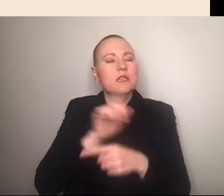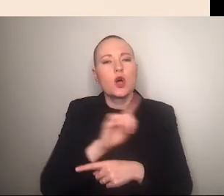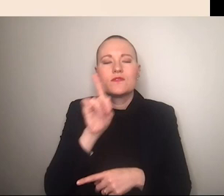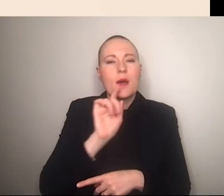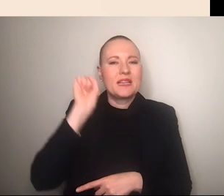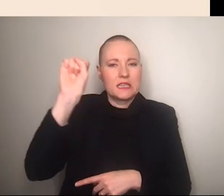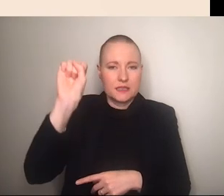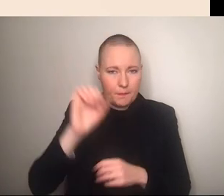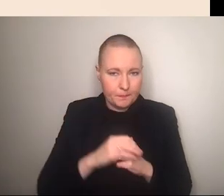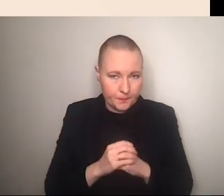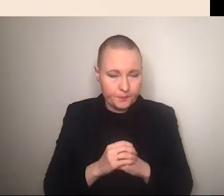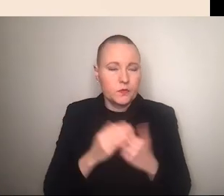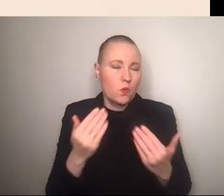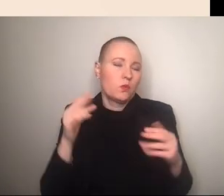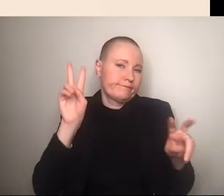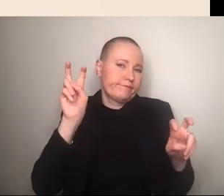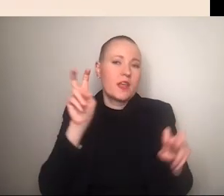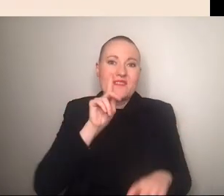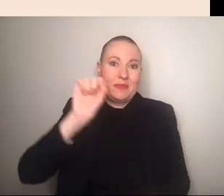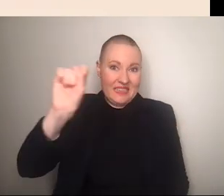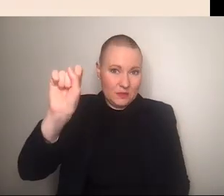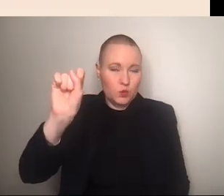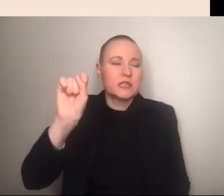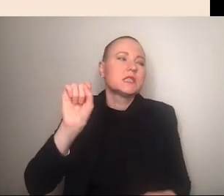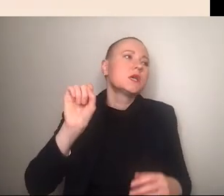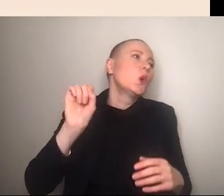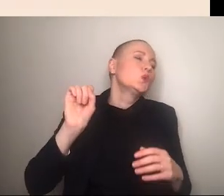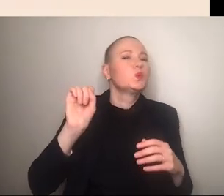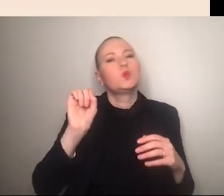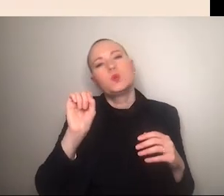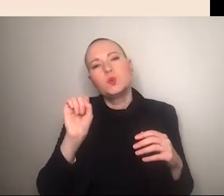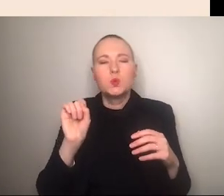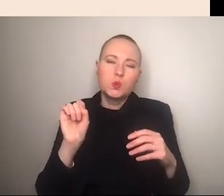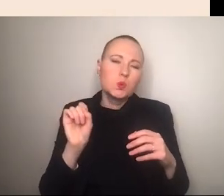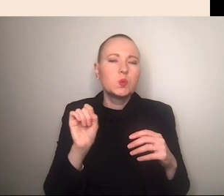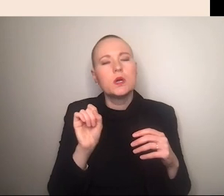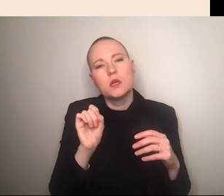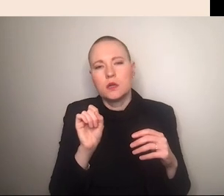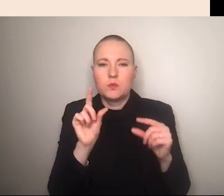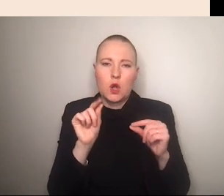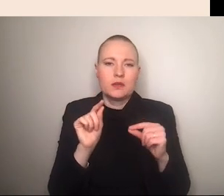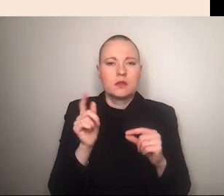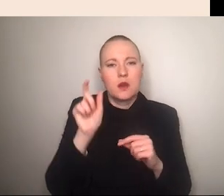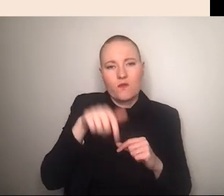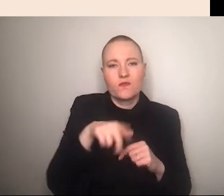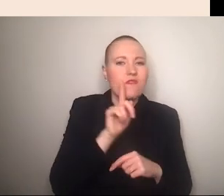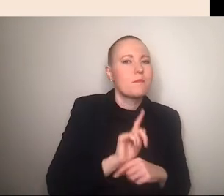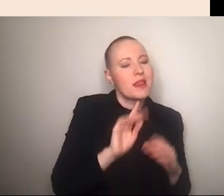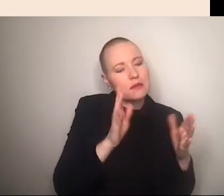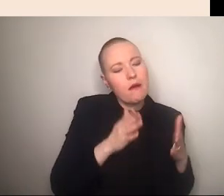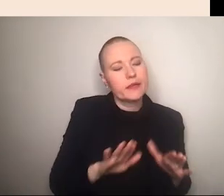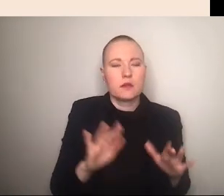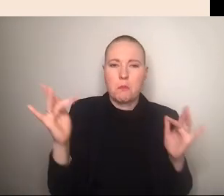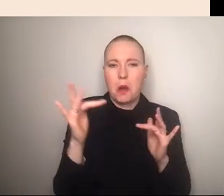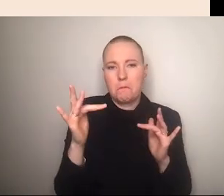also dieses narrativ aufgemacht wird dass der feminismus ja vermeintlich der weiblichkeit gegenüberstehen würde